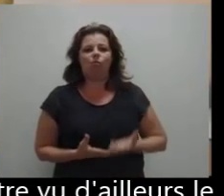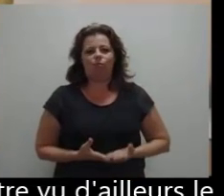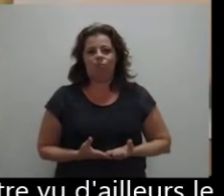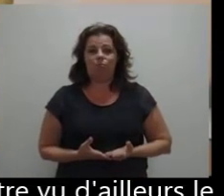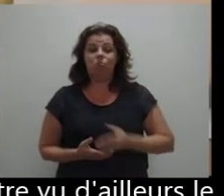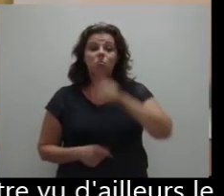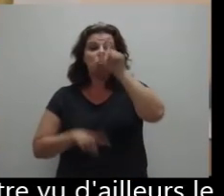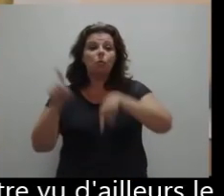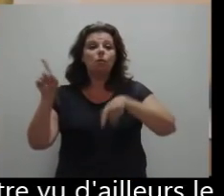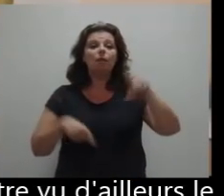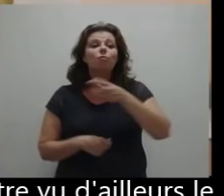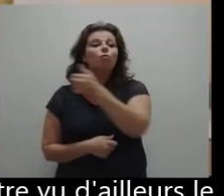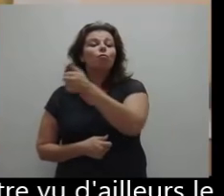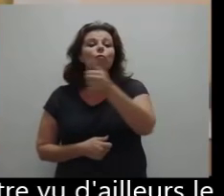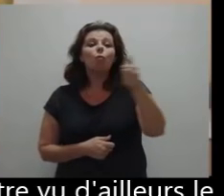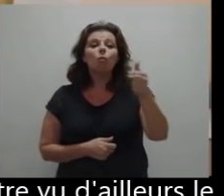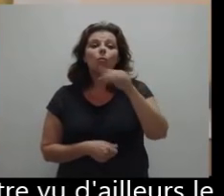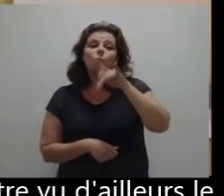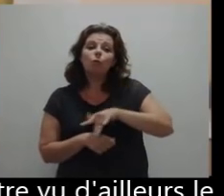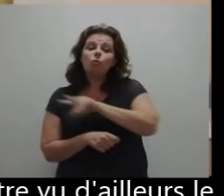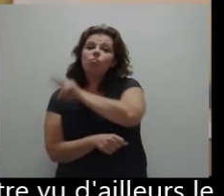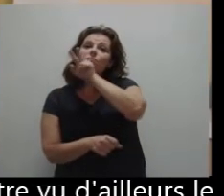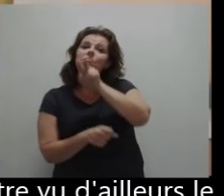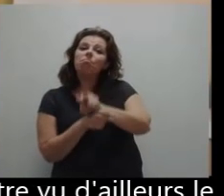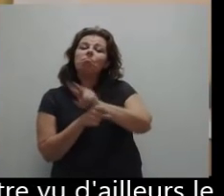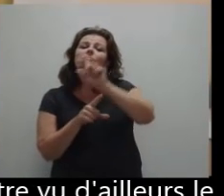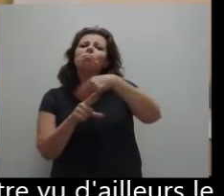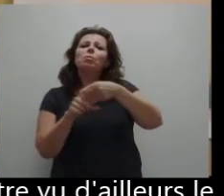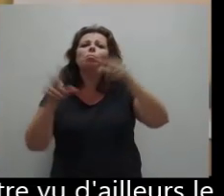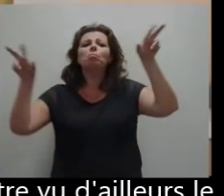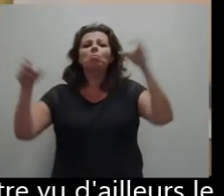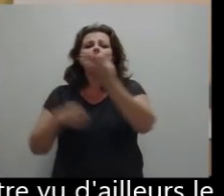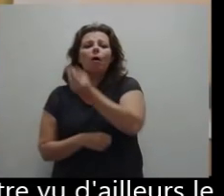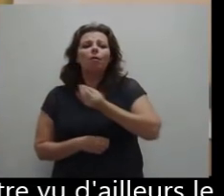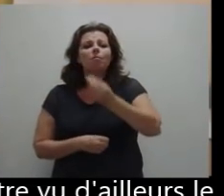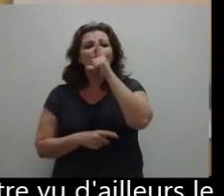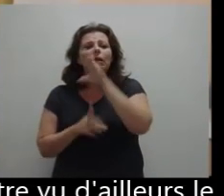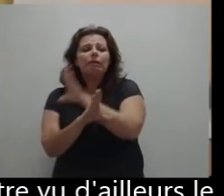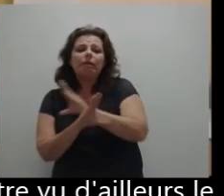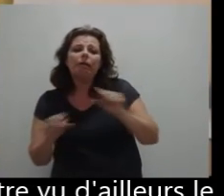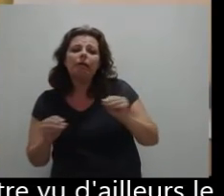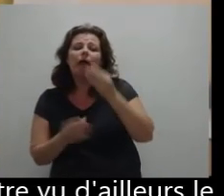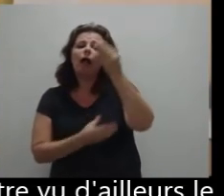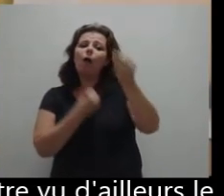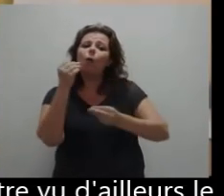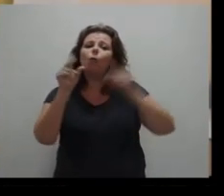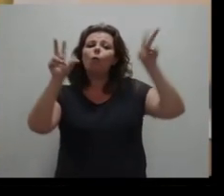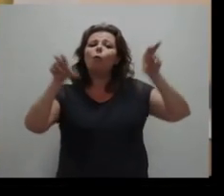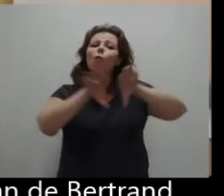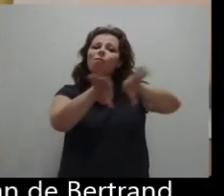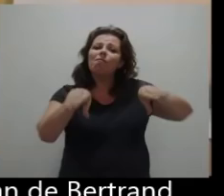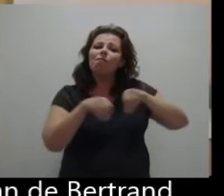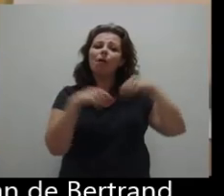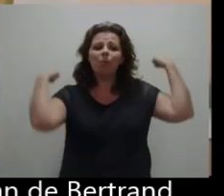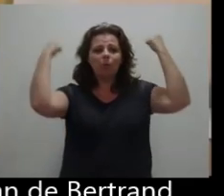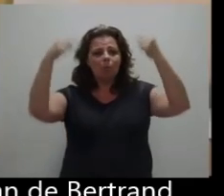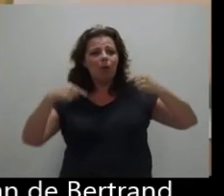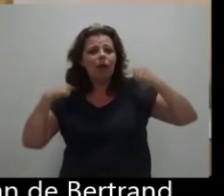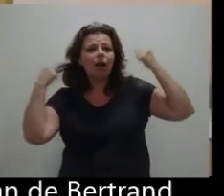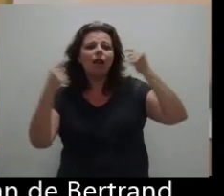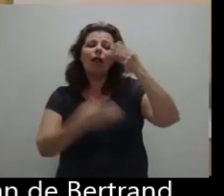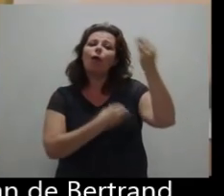d'entre vous ont peut-être vu d'ailleurs le film « Les enfants du silence » ou « La famille Bélier » ou « Marie Hortin